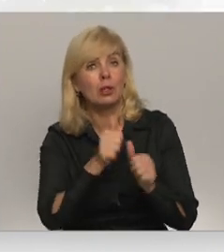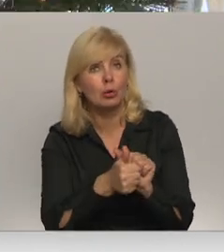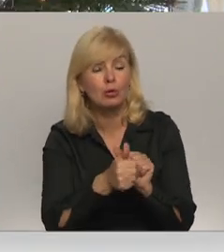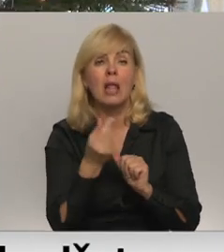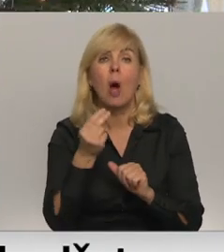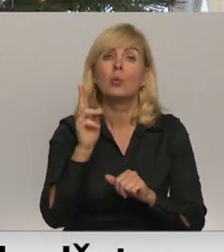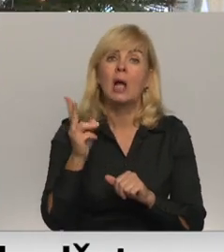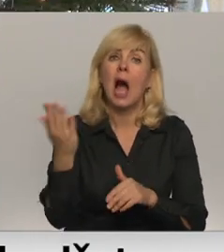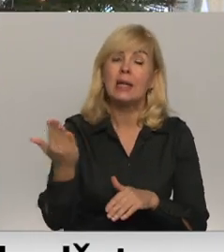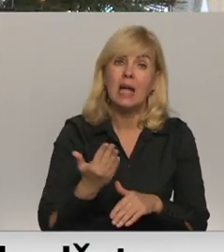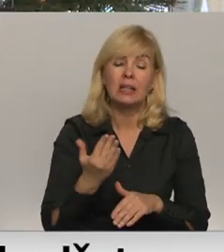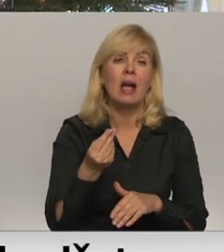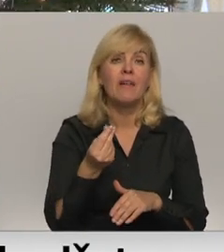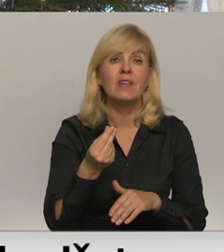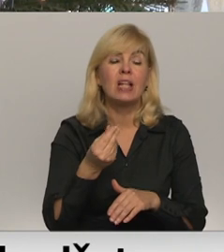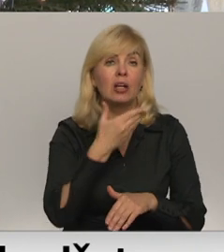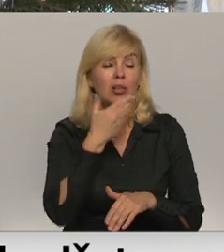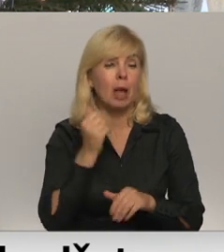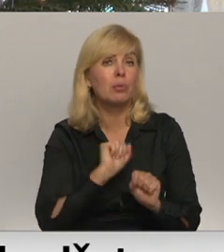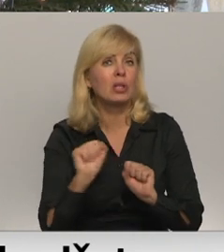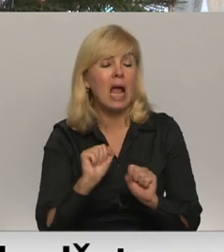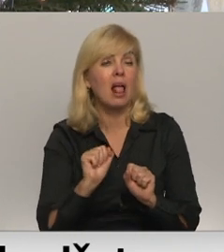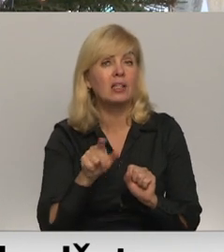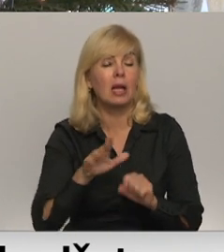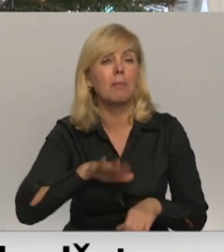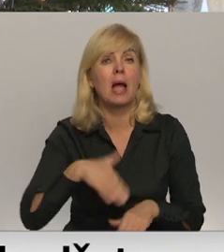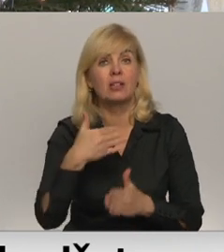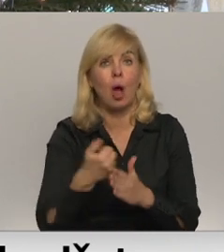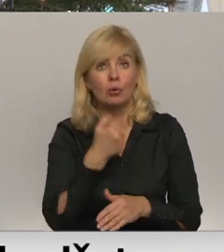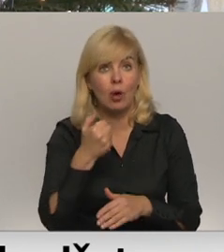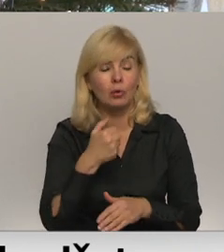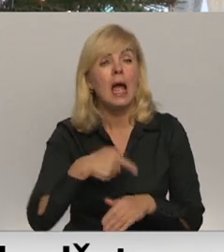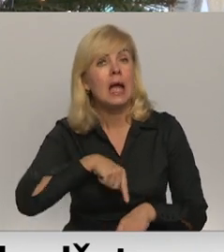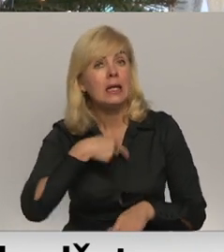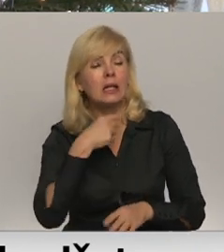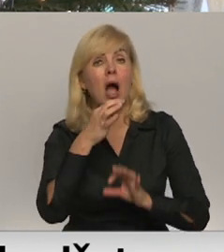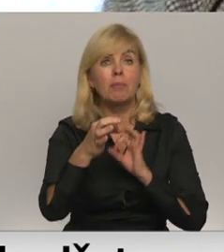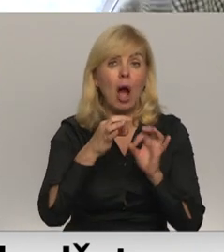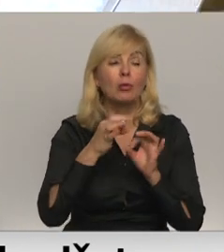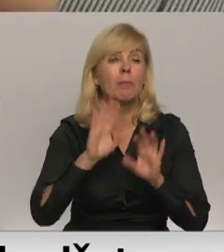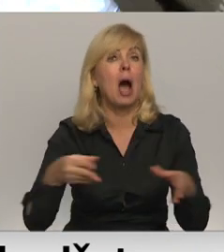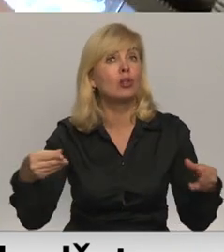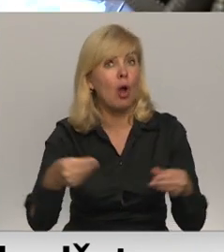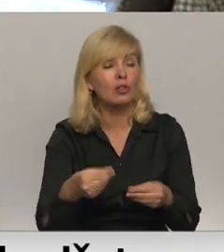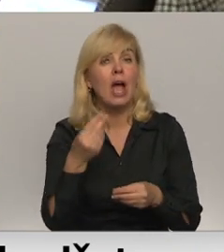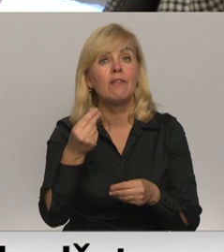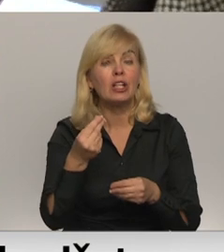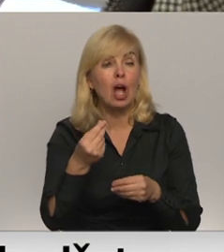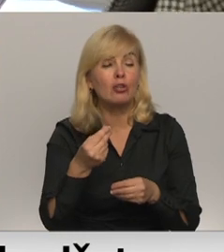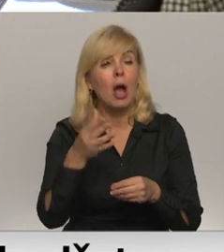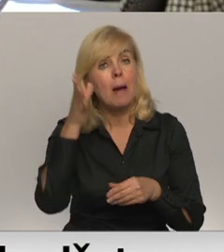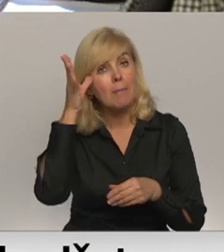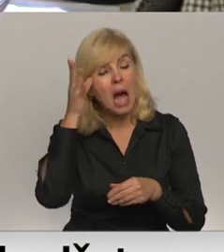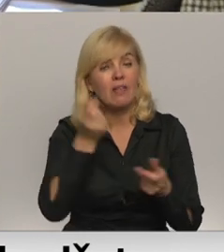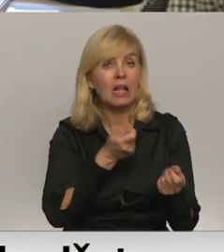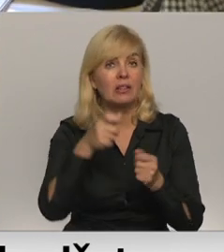ienāk. Priekš finansistiem nebūs tāda liela steiga pēc jaunā gada, varēs ilgāk padiskutēt par investīcijām. Finanšu pārvaldes vadītāji